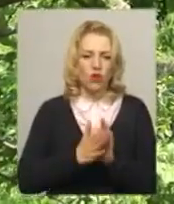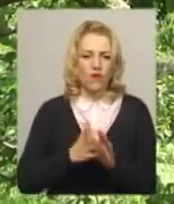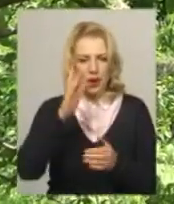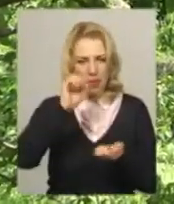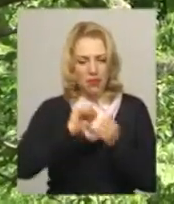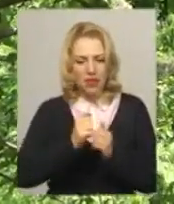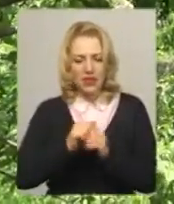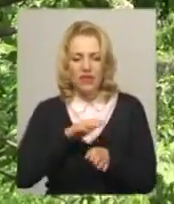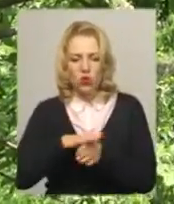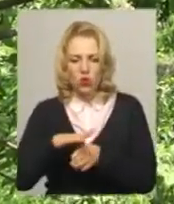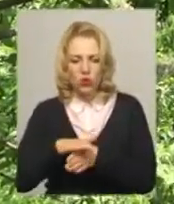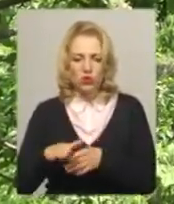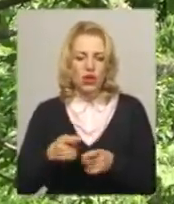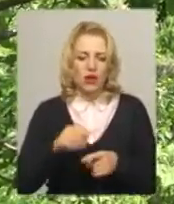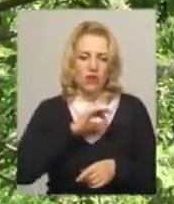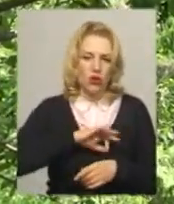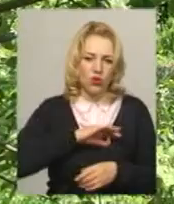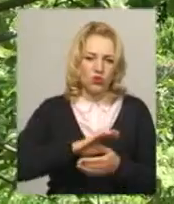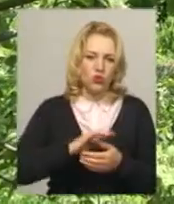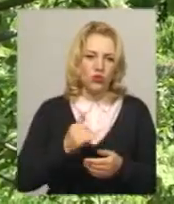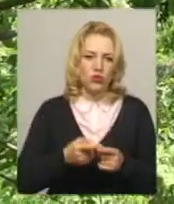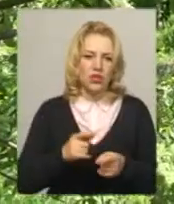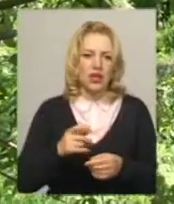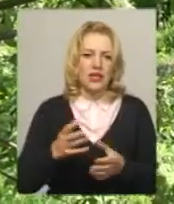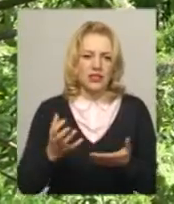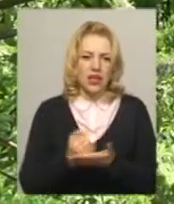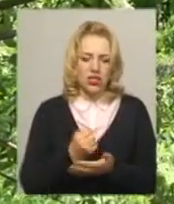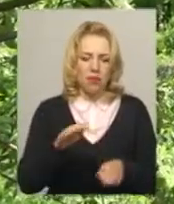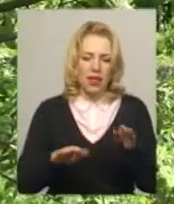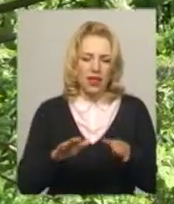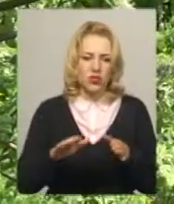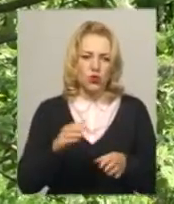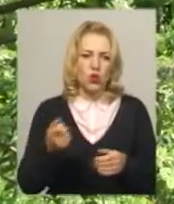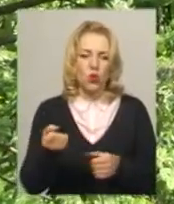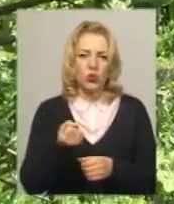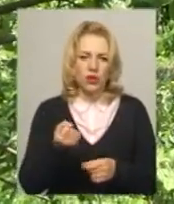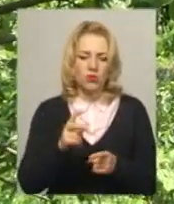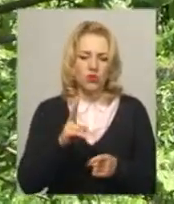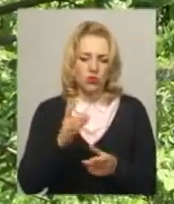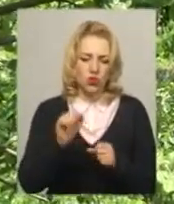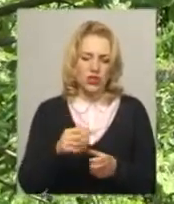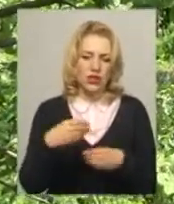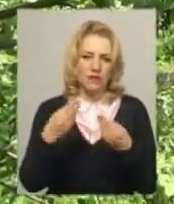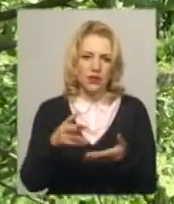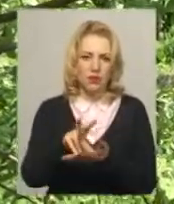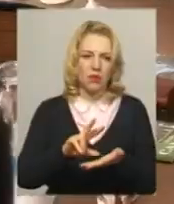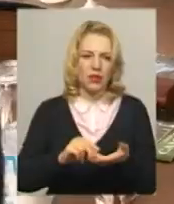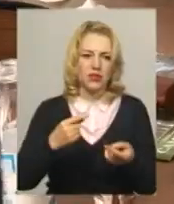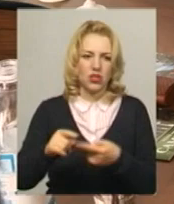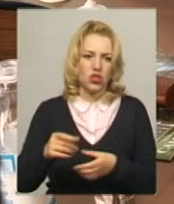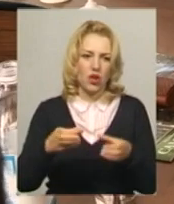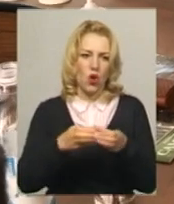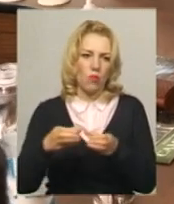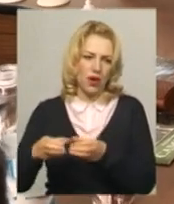використовується станом на сьогодні. Найшли власників, користувачів, балансоутримувачів, які можна ставити в приклад іншим громадам.